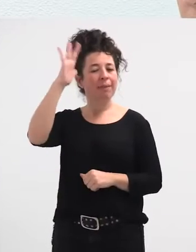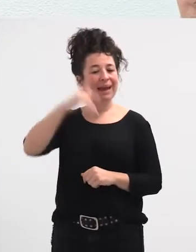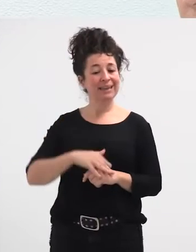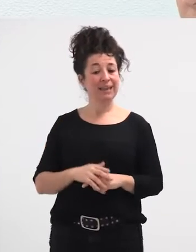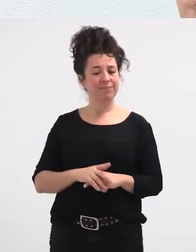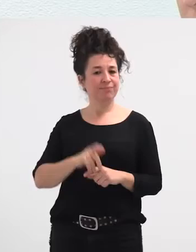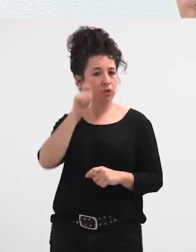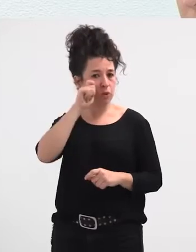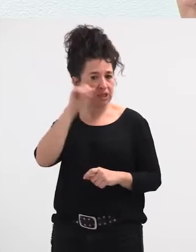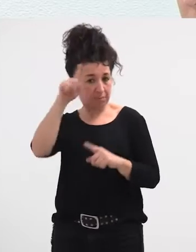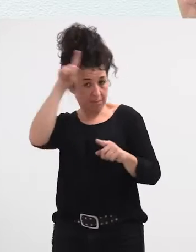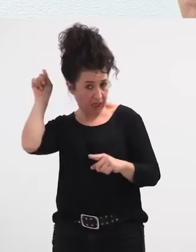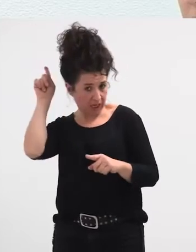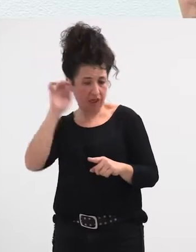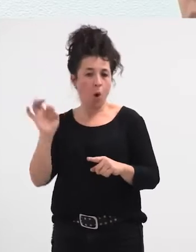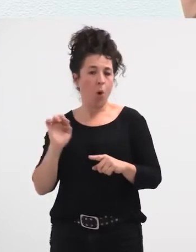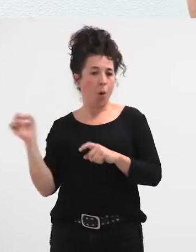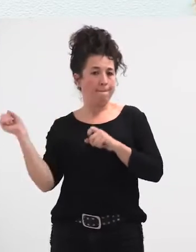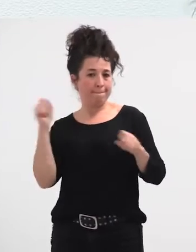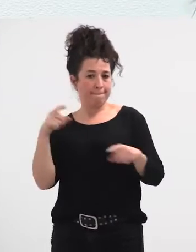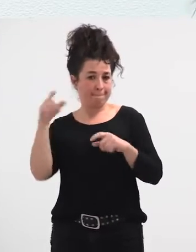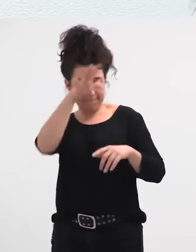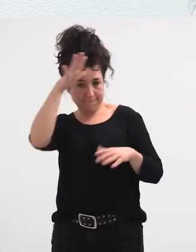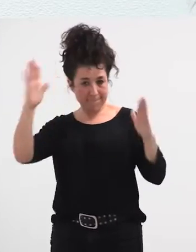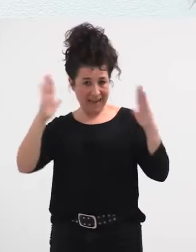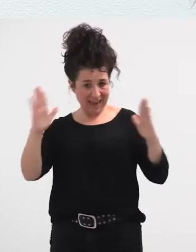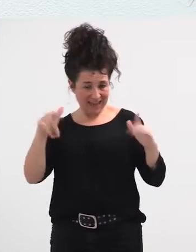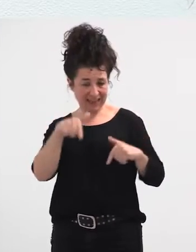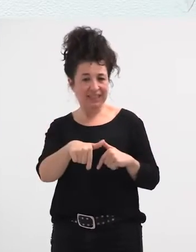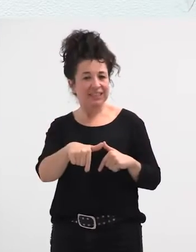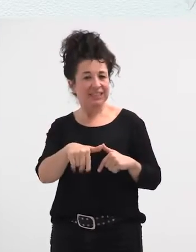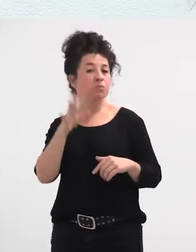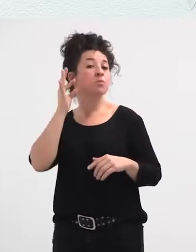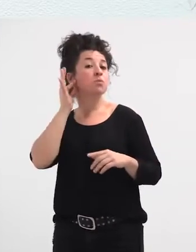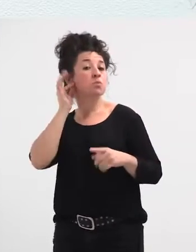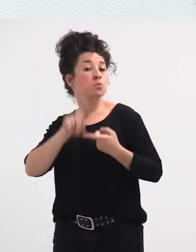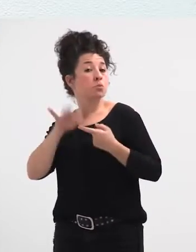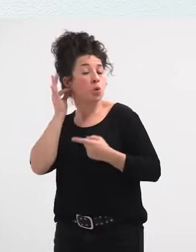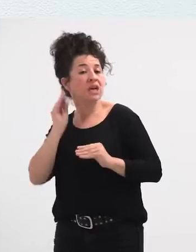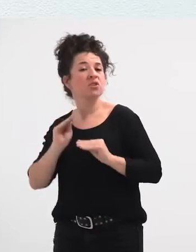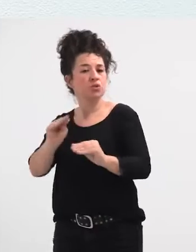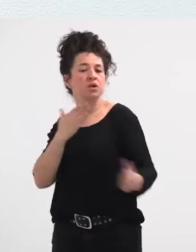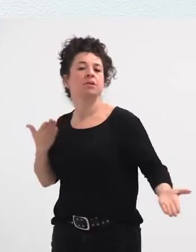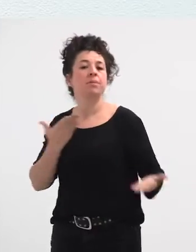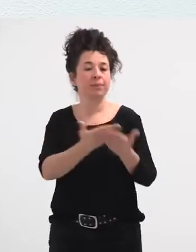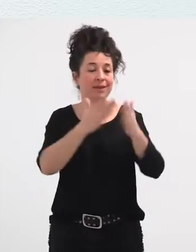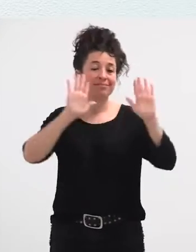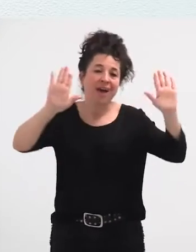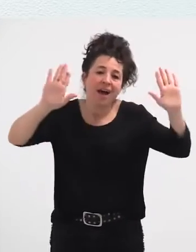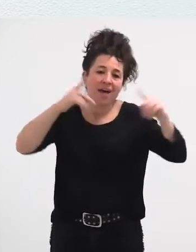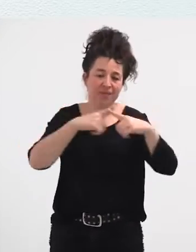izan badute, ez da? Eta, segura eski erantzuna, ez berdin da izan dut zateke, ez? Baina, bueno, egiten dute eskaria, egiten dutenak,